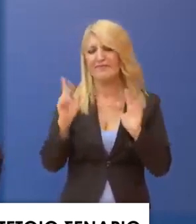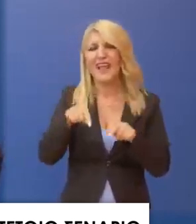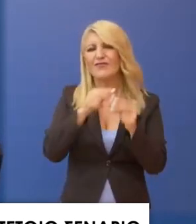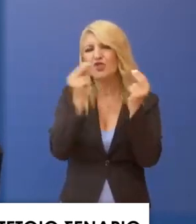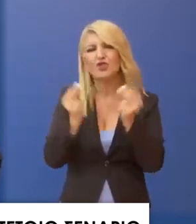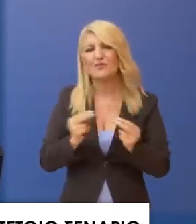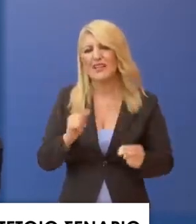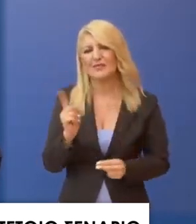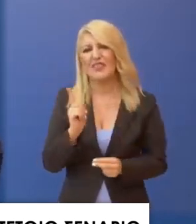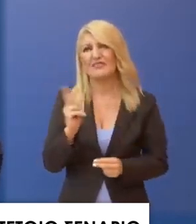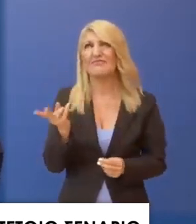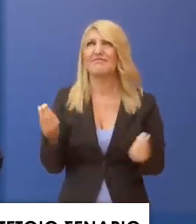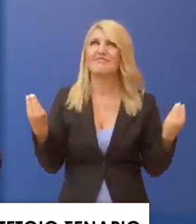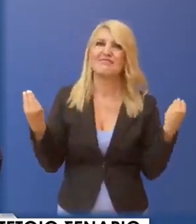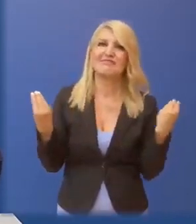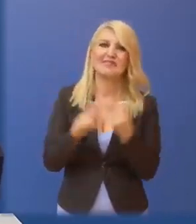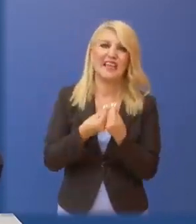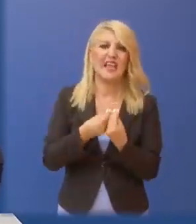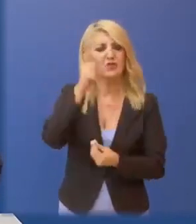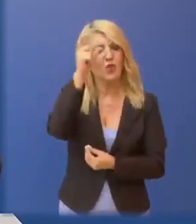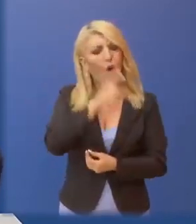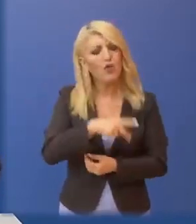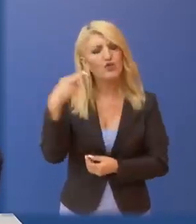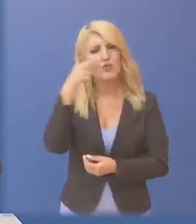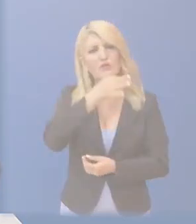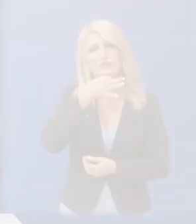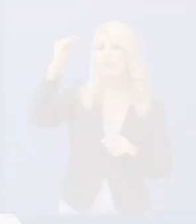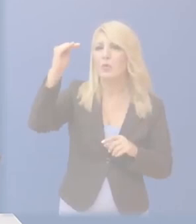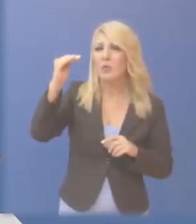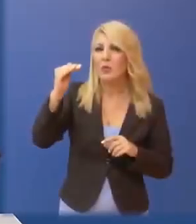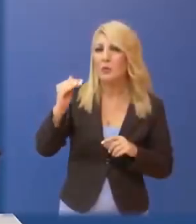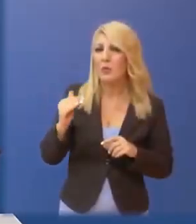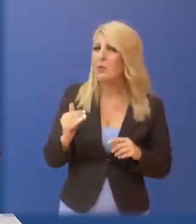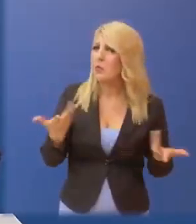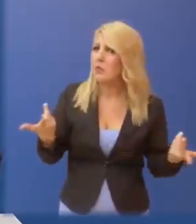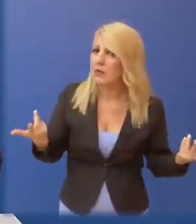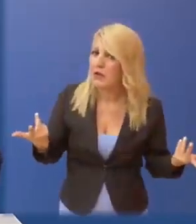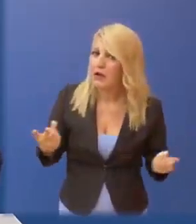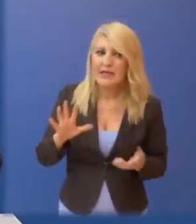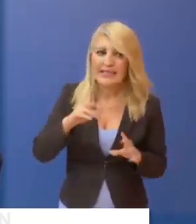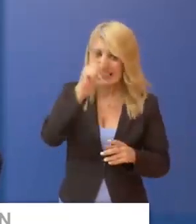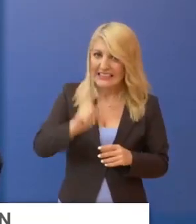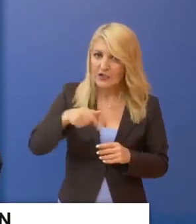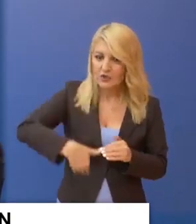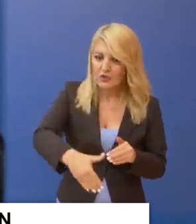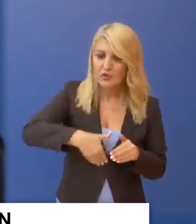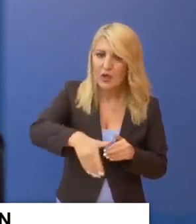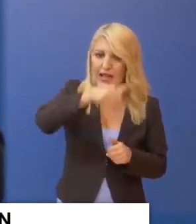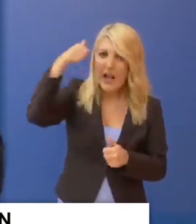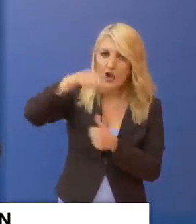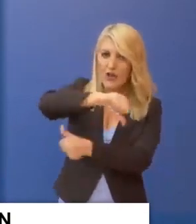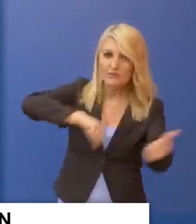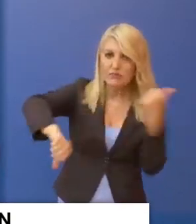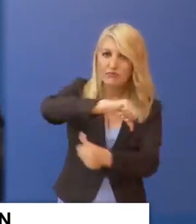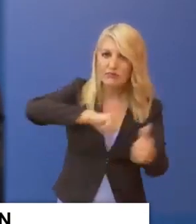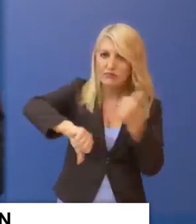αυτά που συνάδουν με τις πολύ καθαρές του τοποθετήσεις ό,τι αφορά το χρόνο των εκλογών. Πρώτα απ' όλα δεν βλέπω να υπάρχει κανένα δημοσκοπική καθήριση. Βλέπω πάνω κάτω η